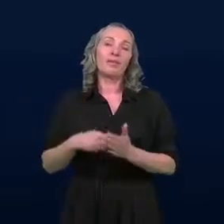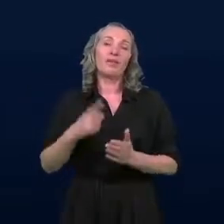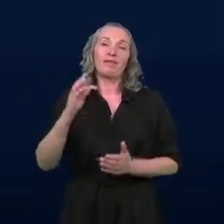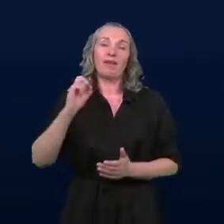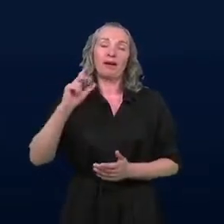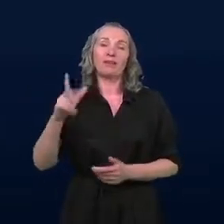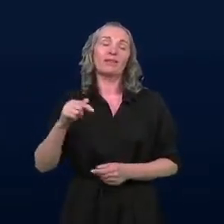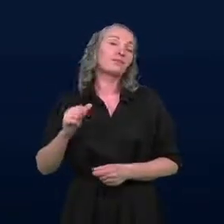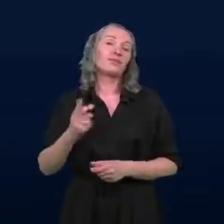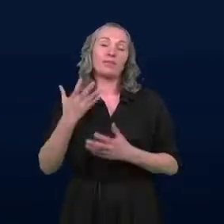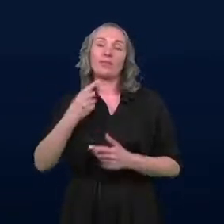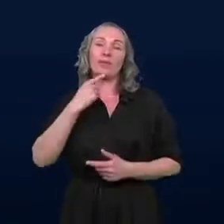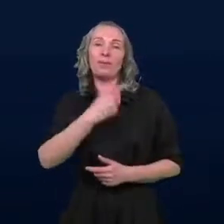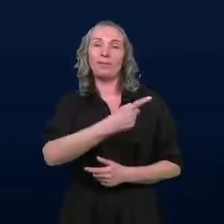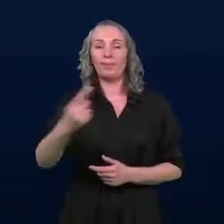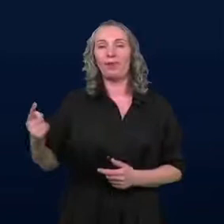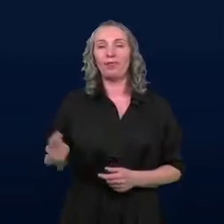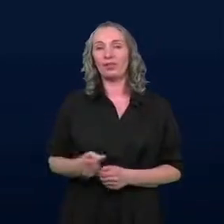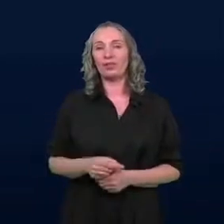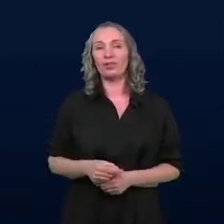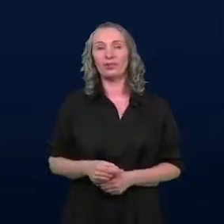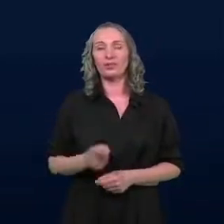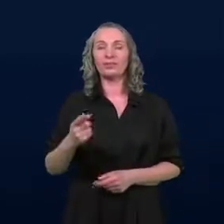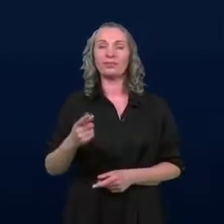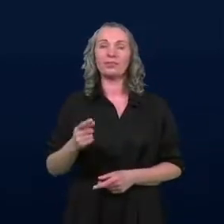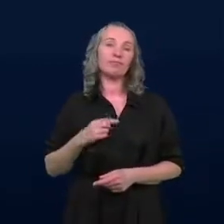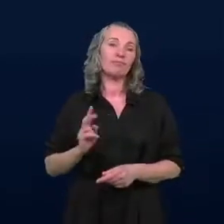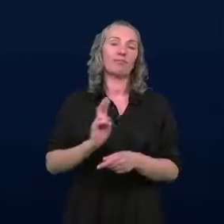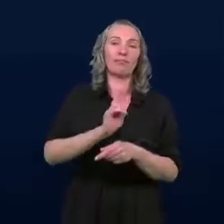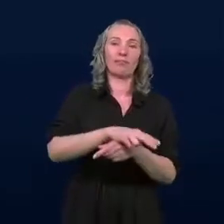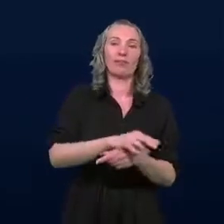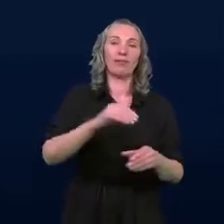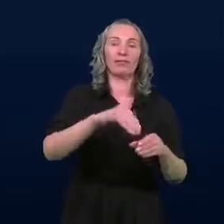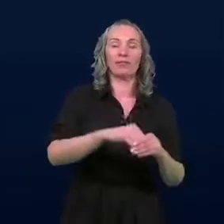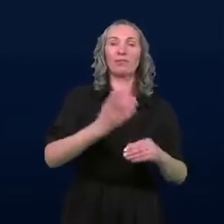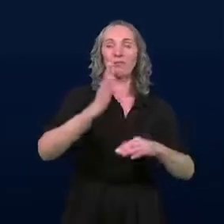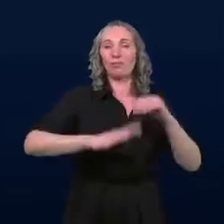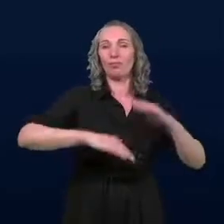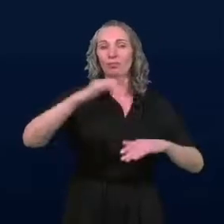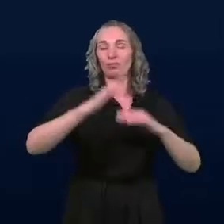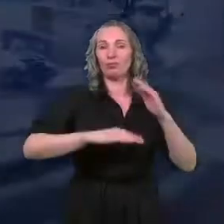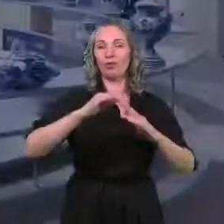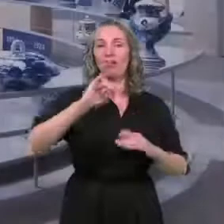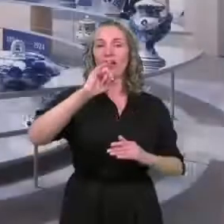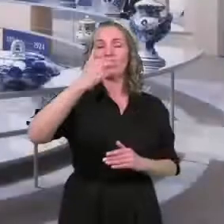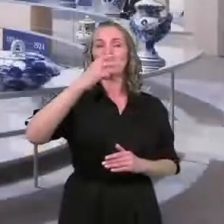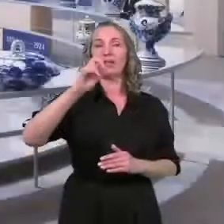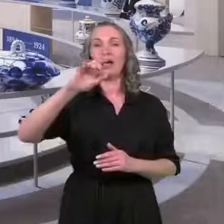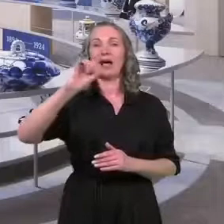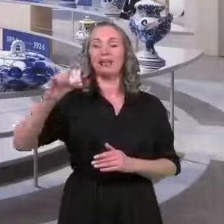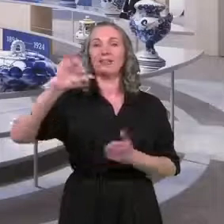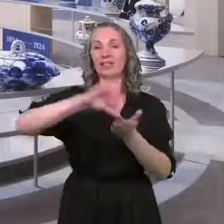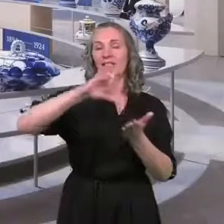chciałbym też powiedzieć, że przystępujemy do budowy interaktywnego Centrum Fajansu.